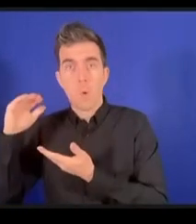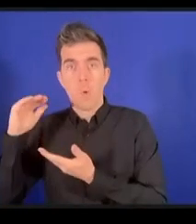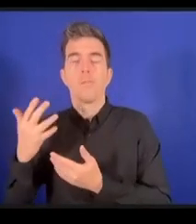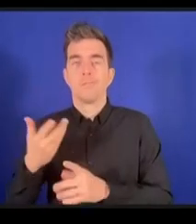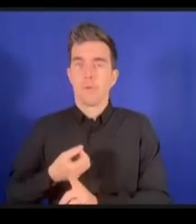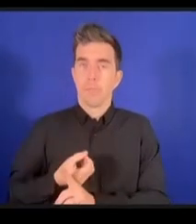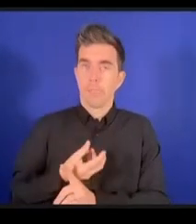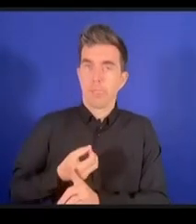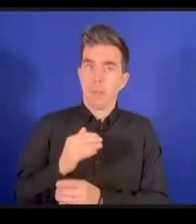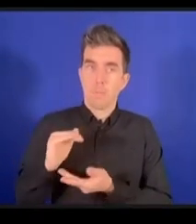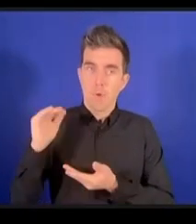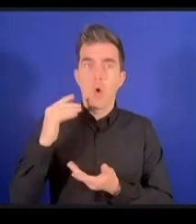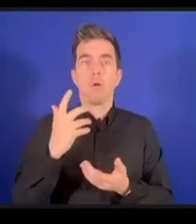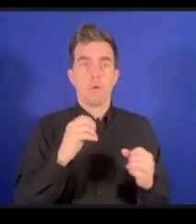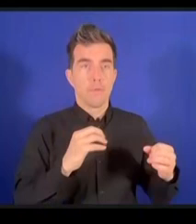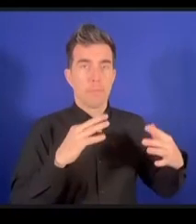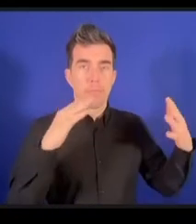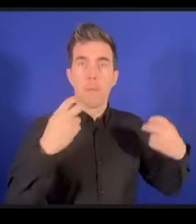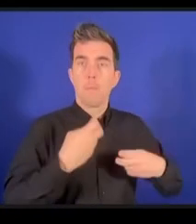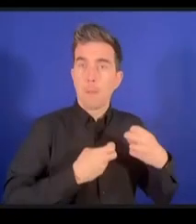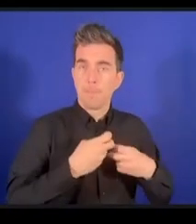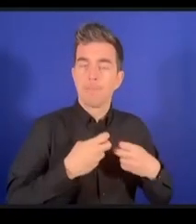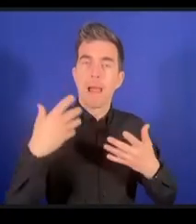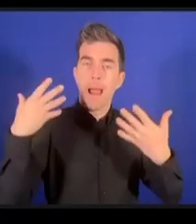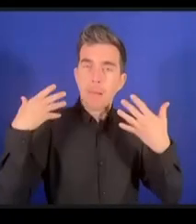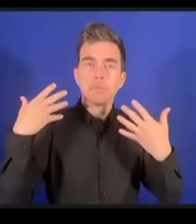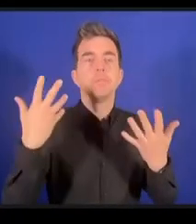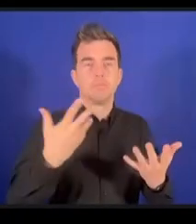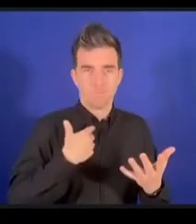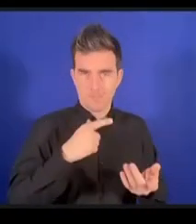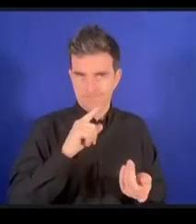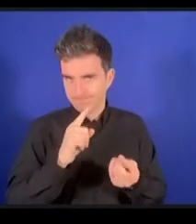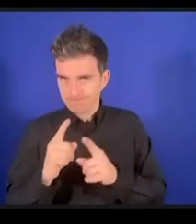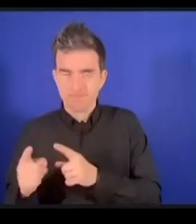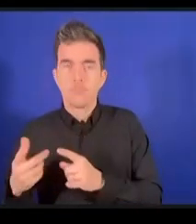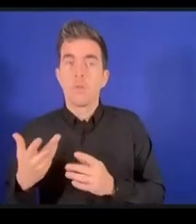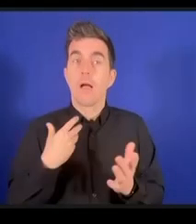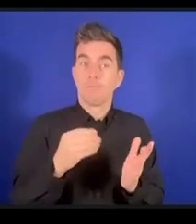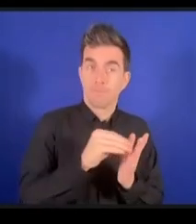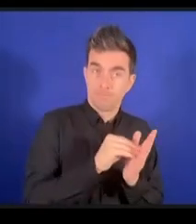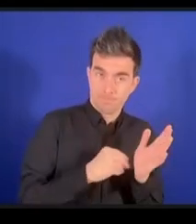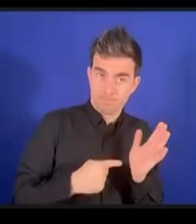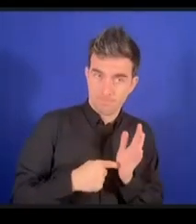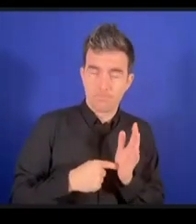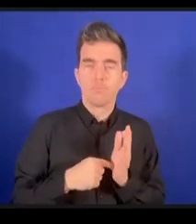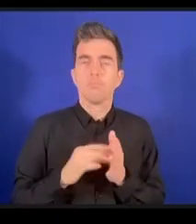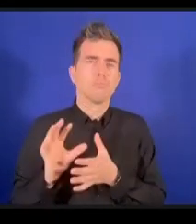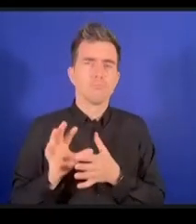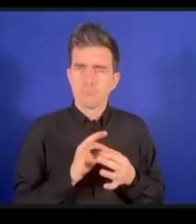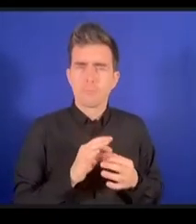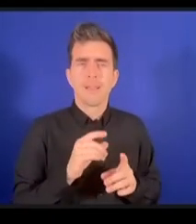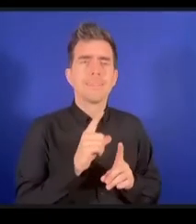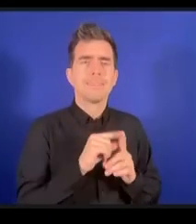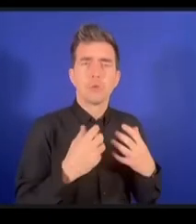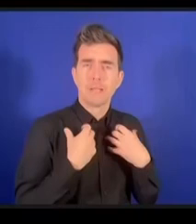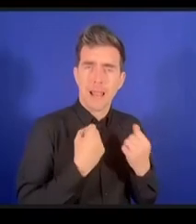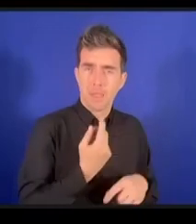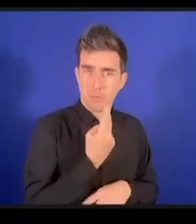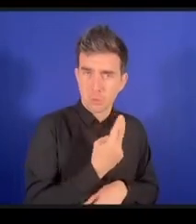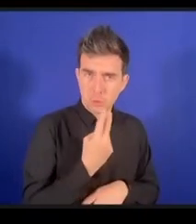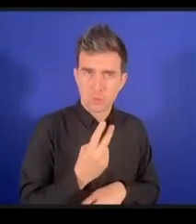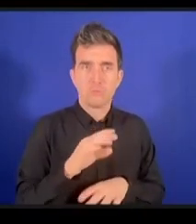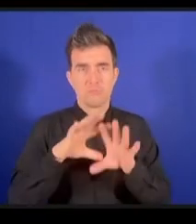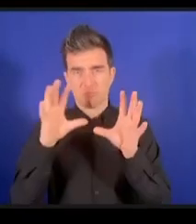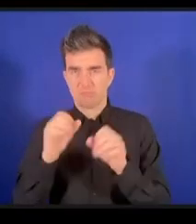pays et on a fait ça dans le contexte du FGI et climat et santé mentale je pense que